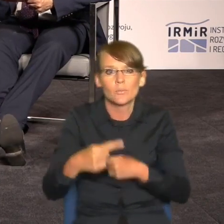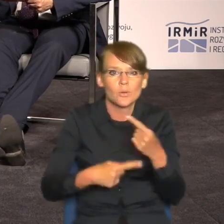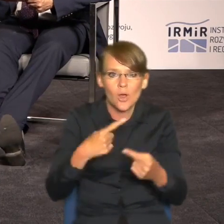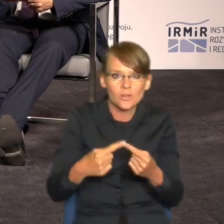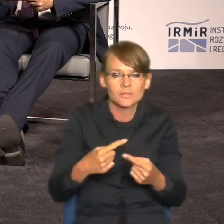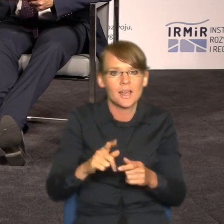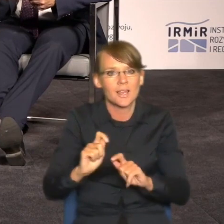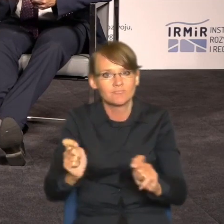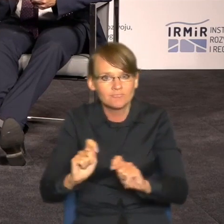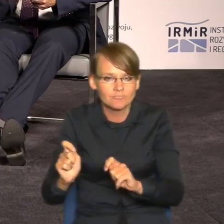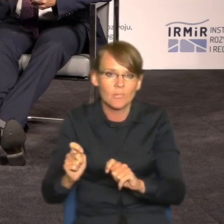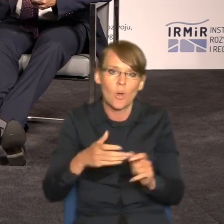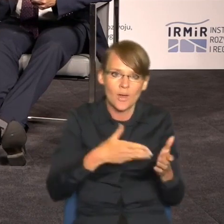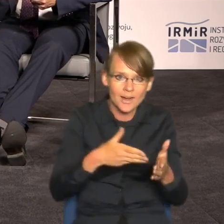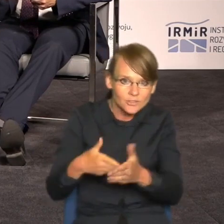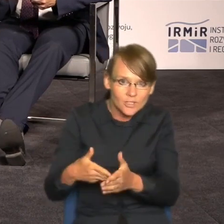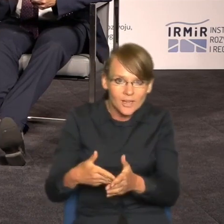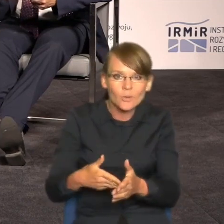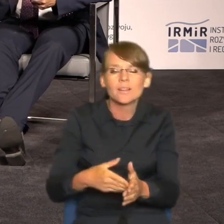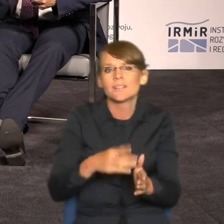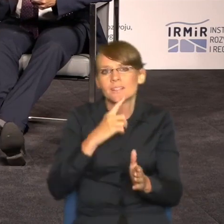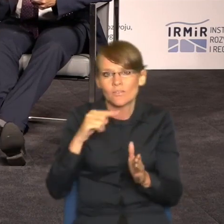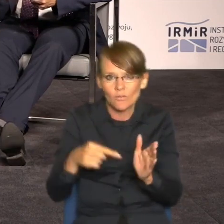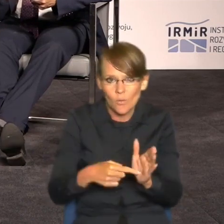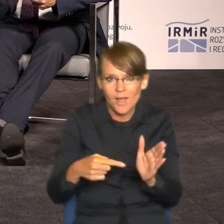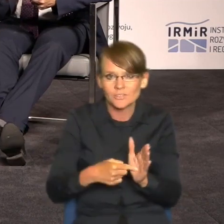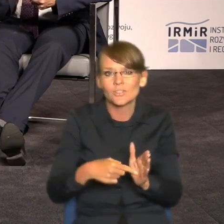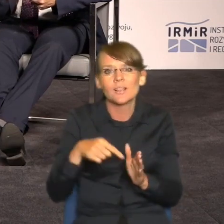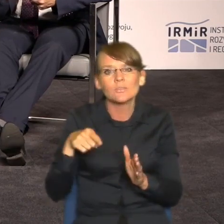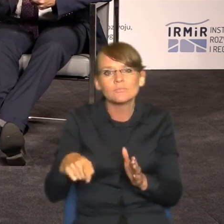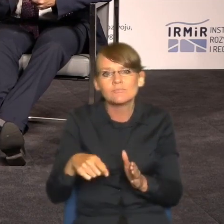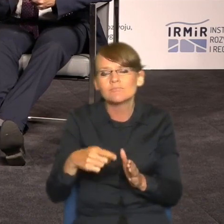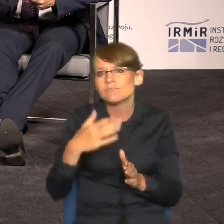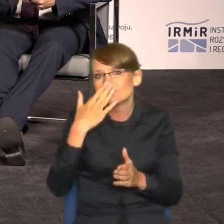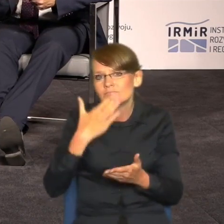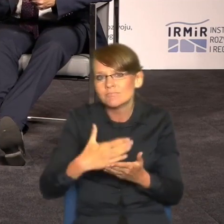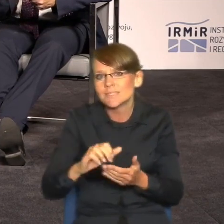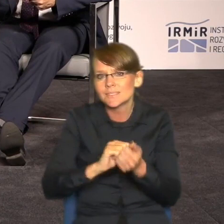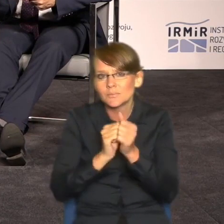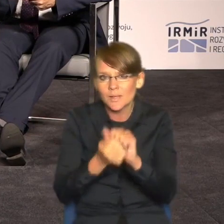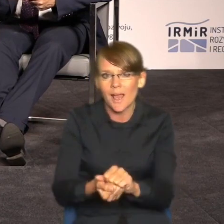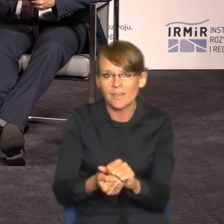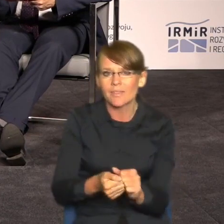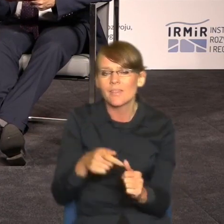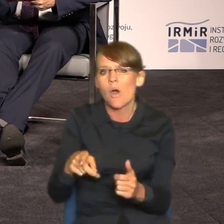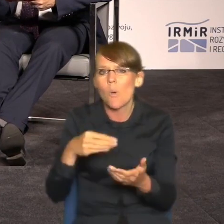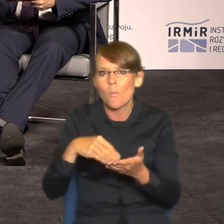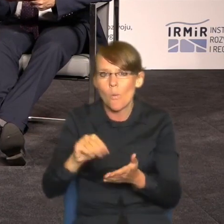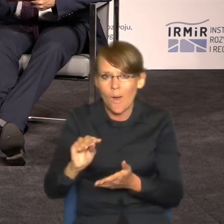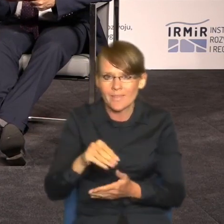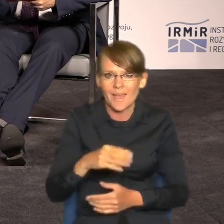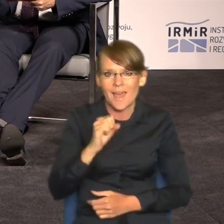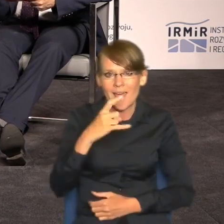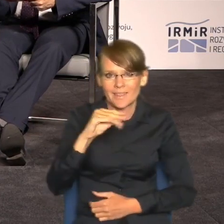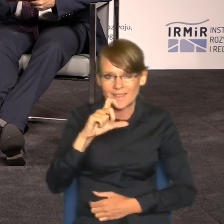sposób stymuluje i ograniczają. I właśnie o kierunkach zmian w zakresie opłaty azjacenckiej będzie